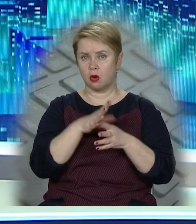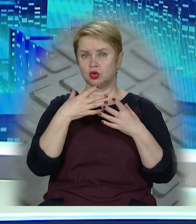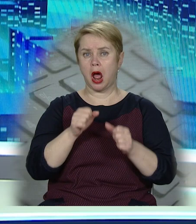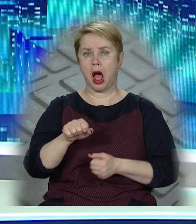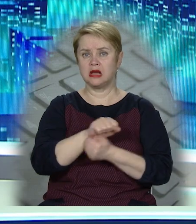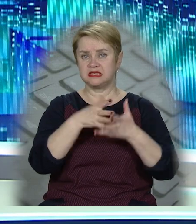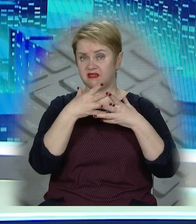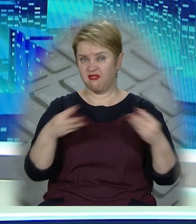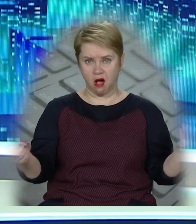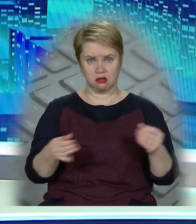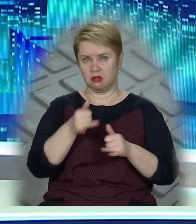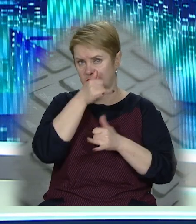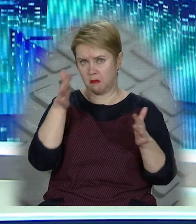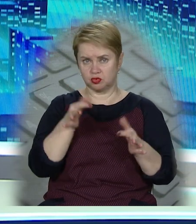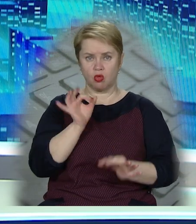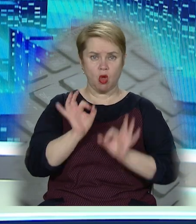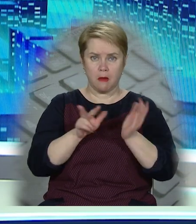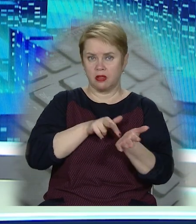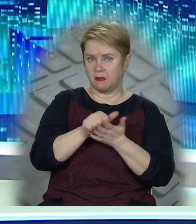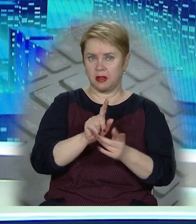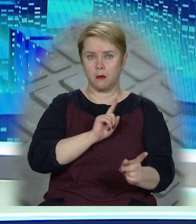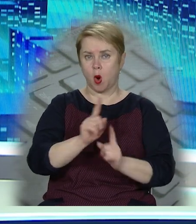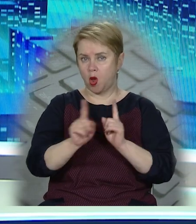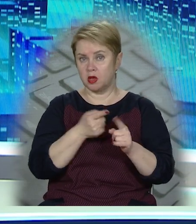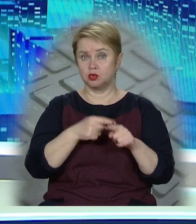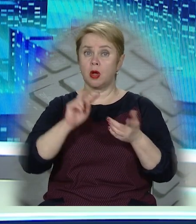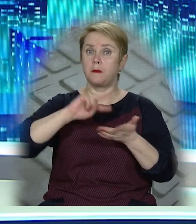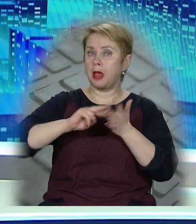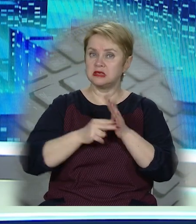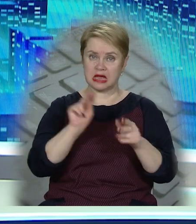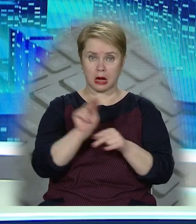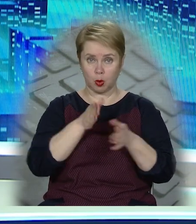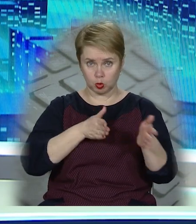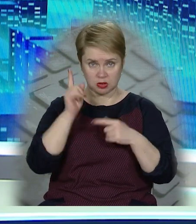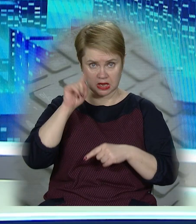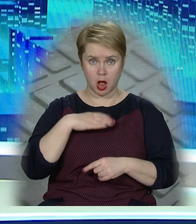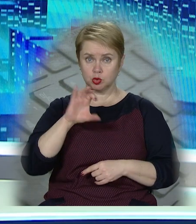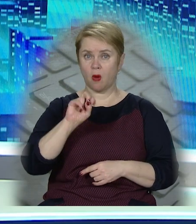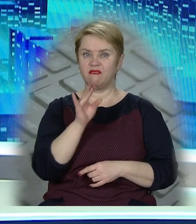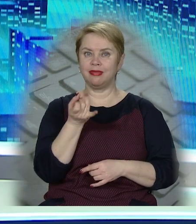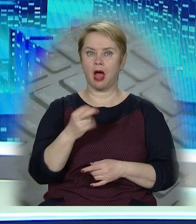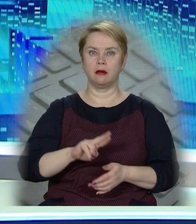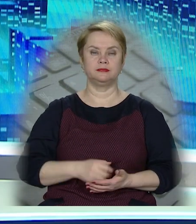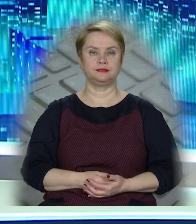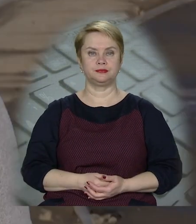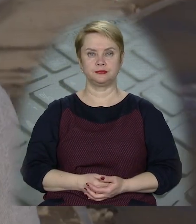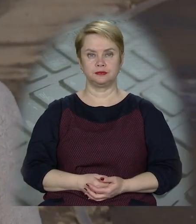поплив асфальт. Неможливо нормально ані пройти, ані проїхати. Чи планується ремонт дороги, знає наша Софія Куценко.